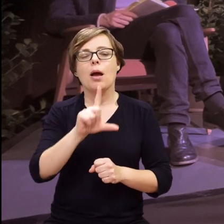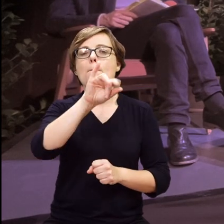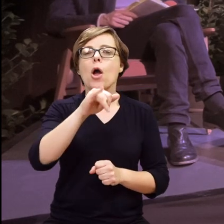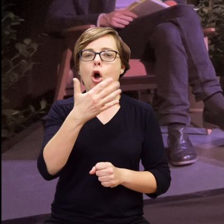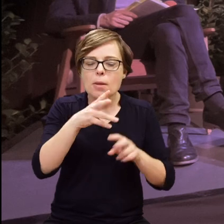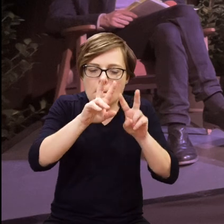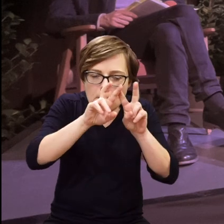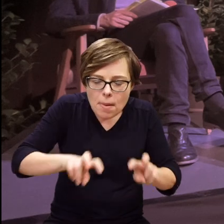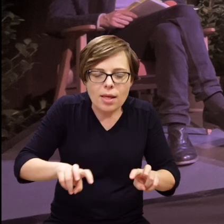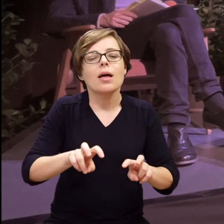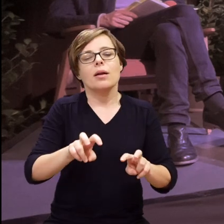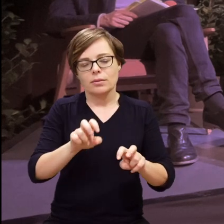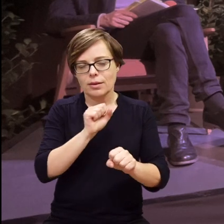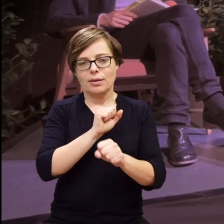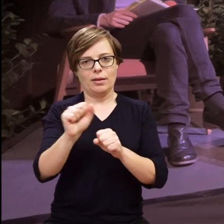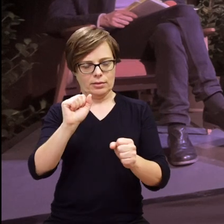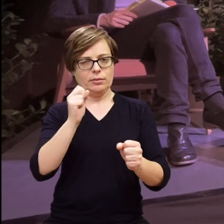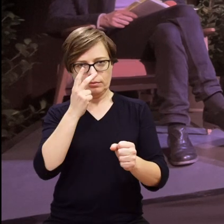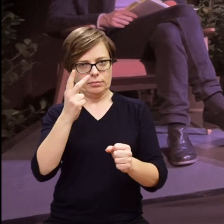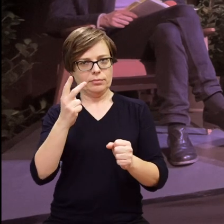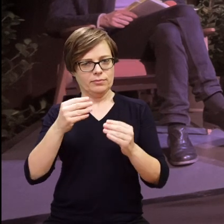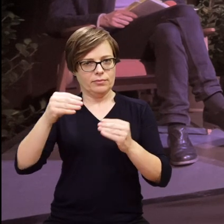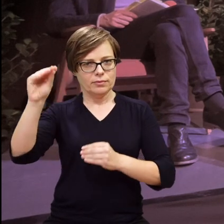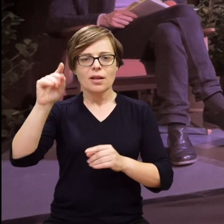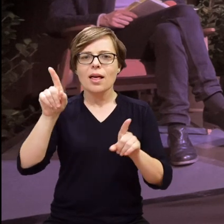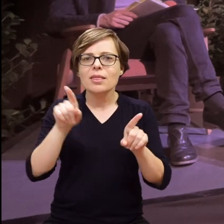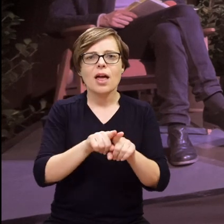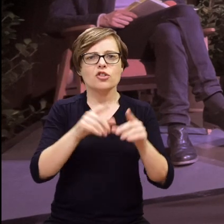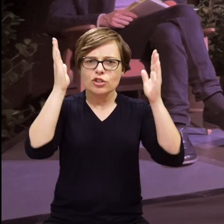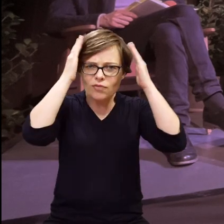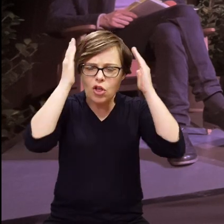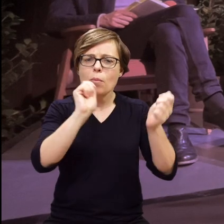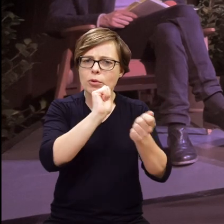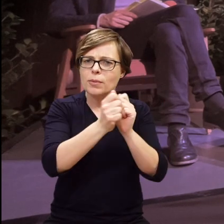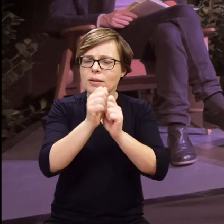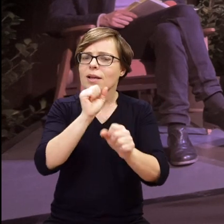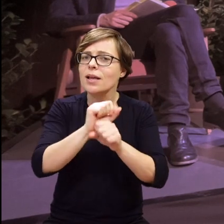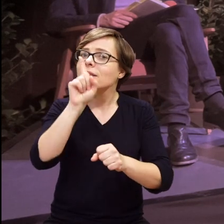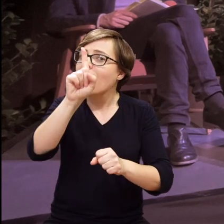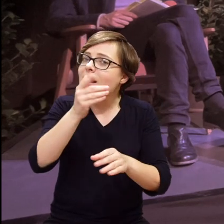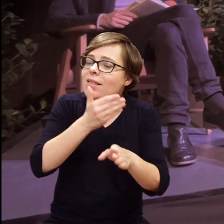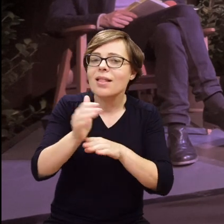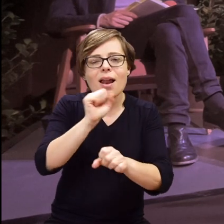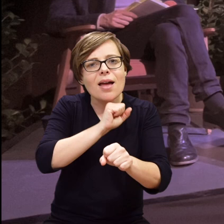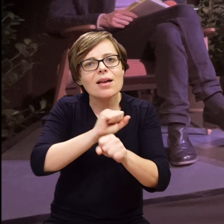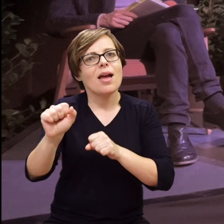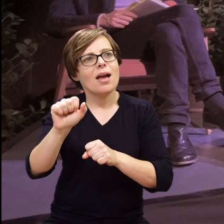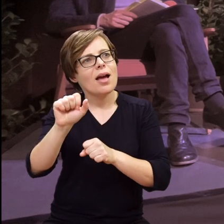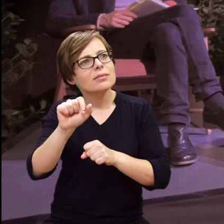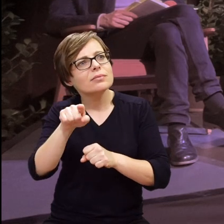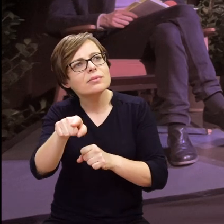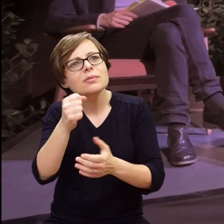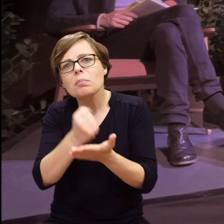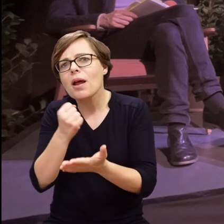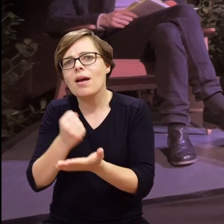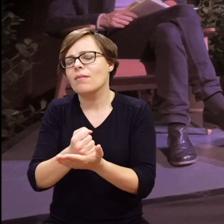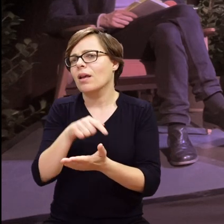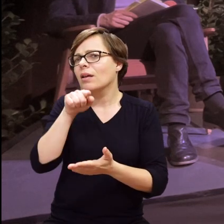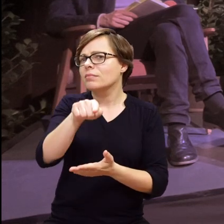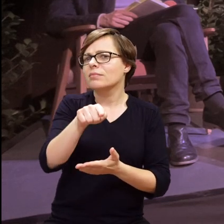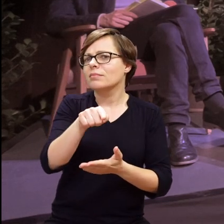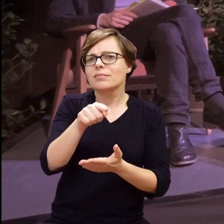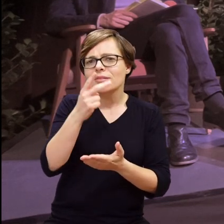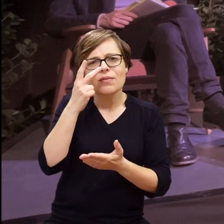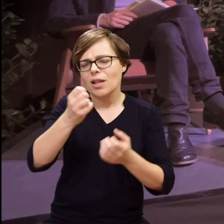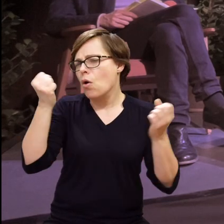mimo, że tak dużo się zmienia, jeśli chodzi o badania nad polskim językiem ligowym i myślę też świadomość, ale